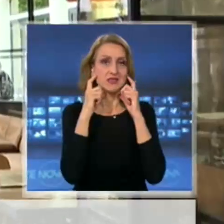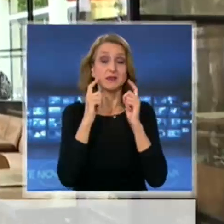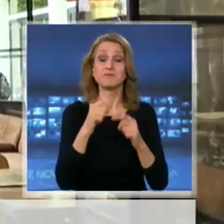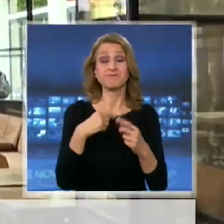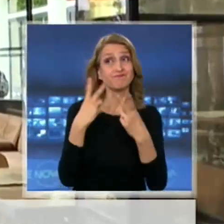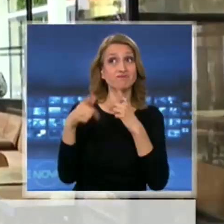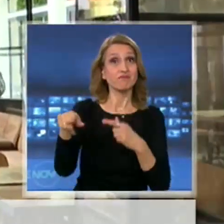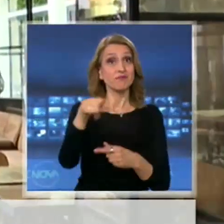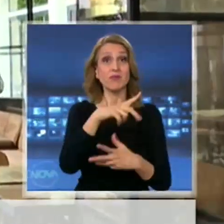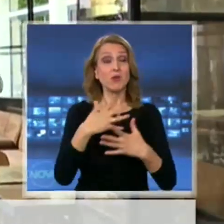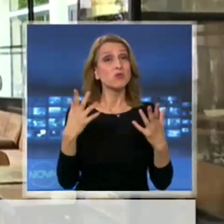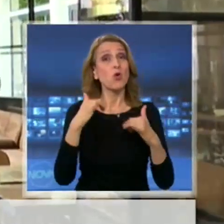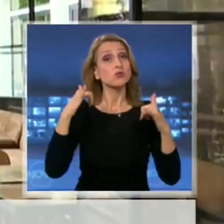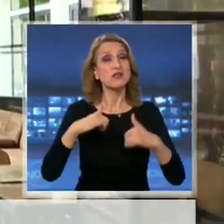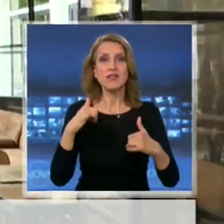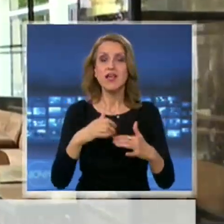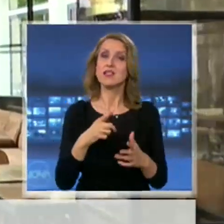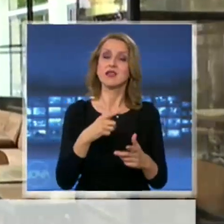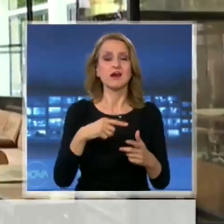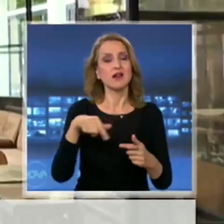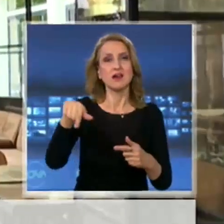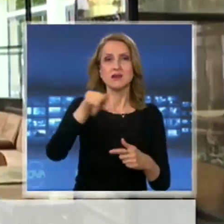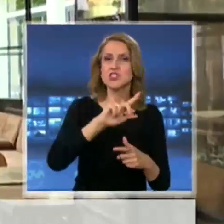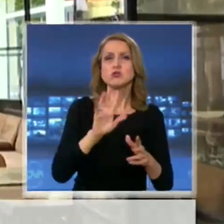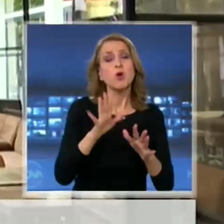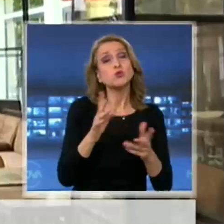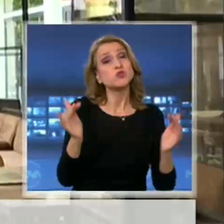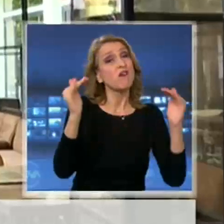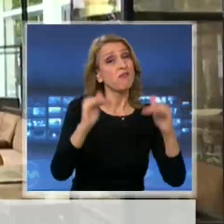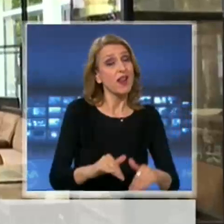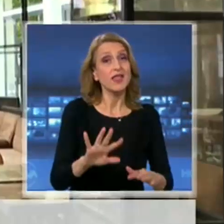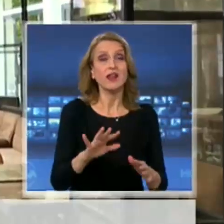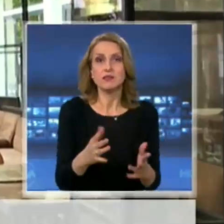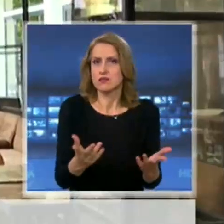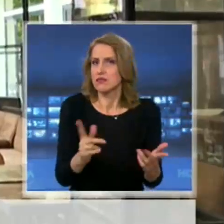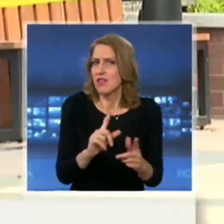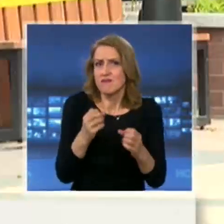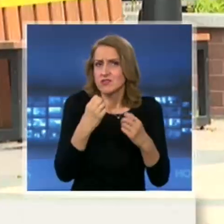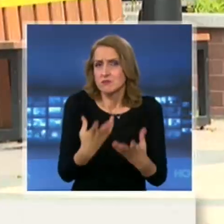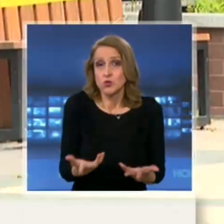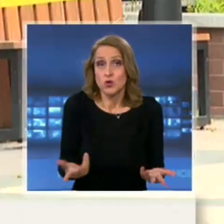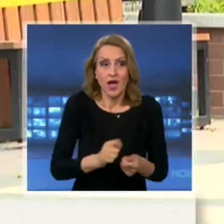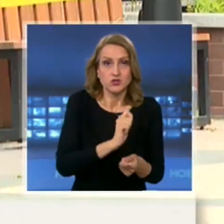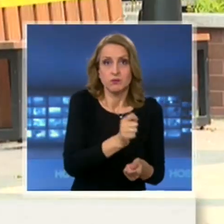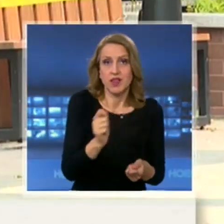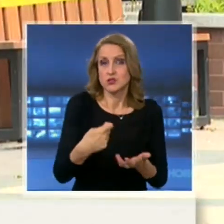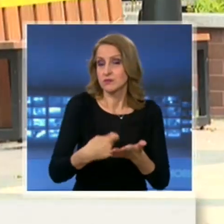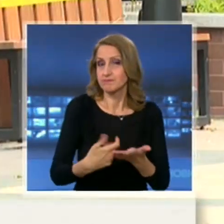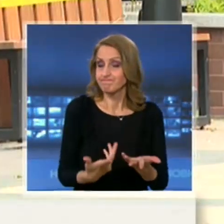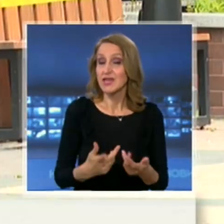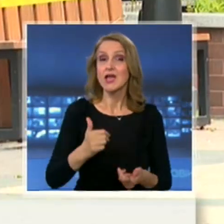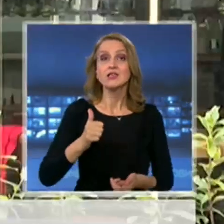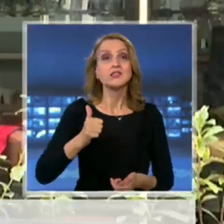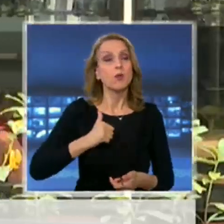фалират. Това е много сложно. Али разбирате как 50 места трябва да издължат честото, но това е много скъпо нещо. За опазване на здравето на